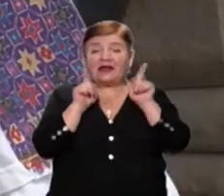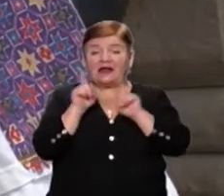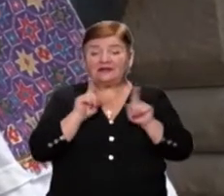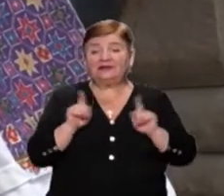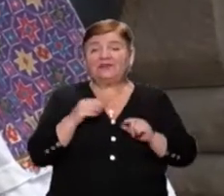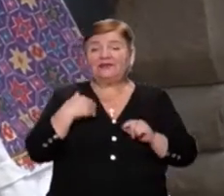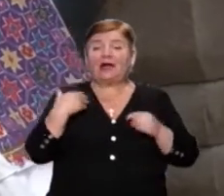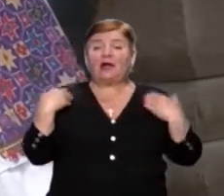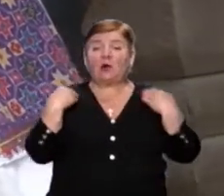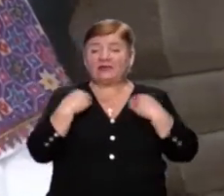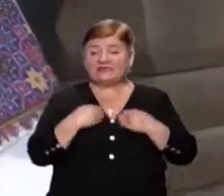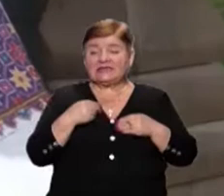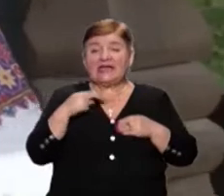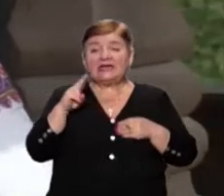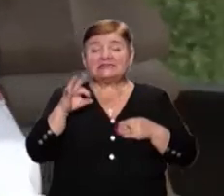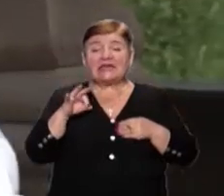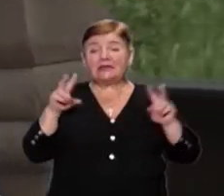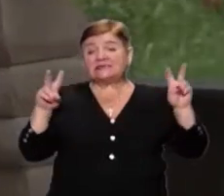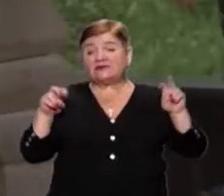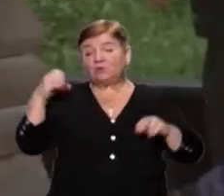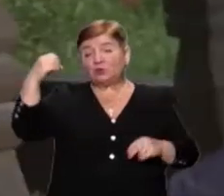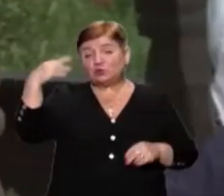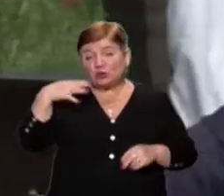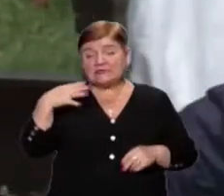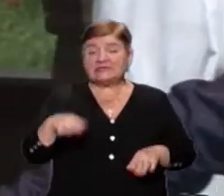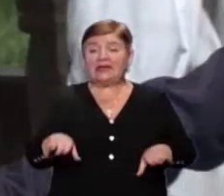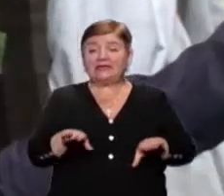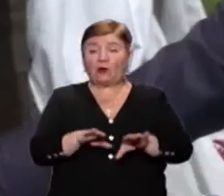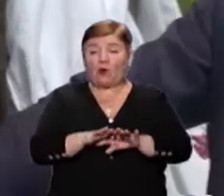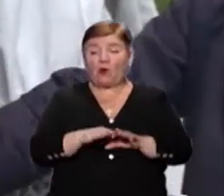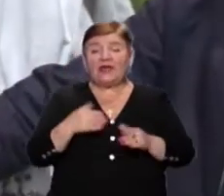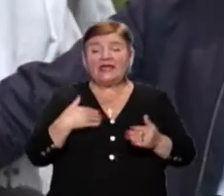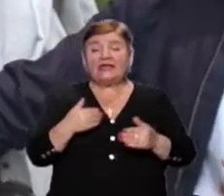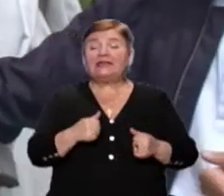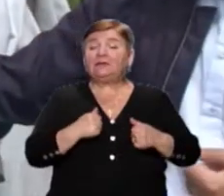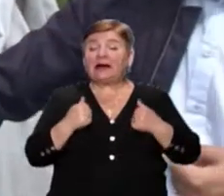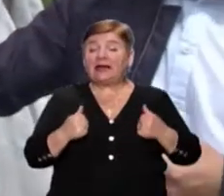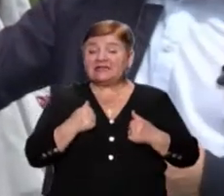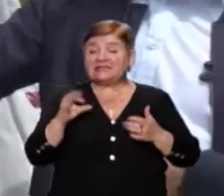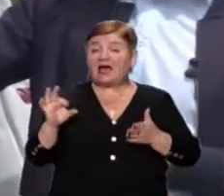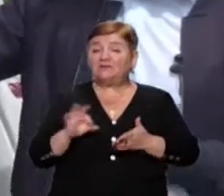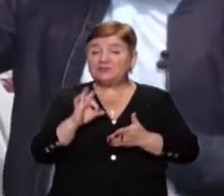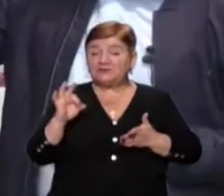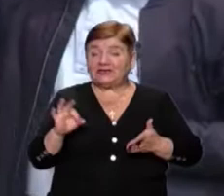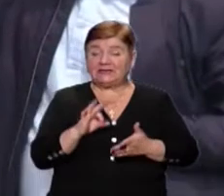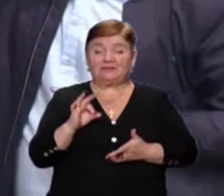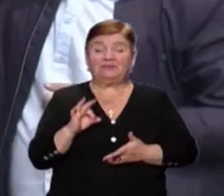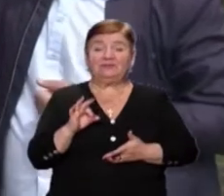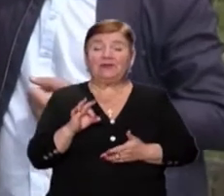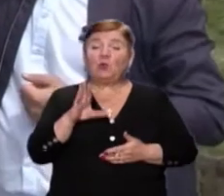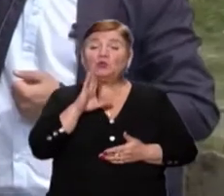говорили в народі, це символ сонця. Такі сорочки із розетами намагалися вишивати у